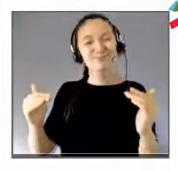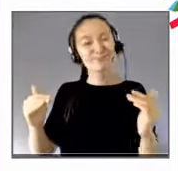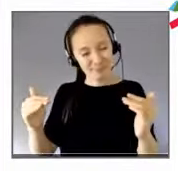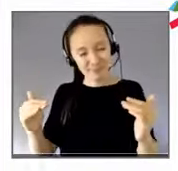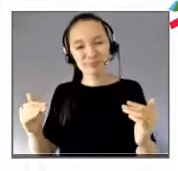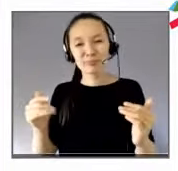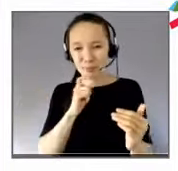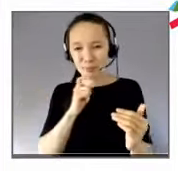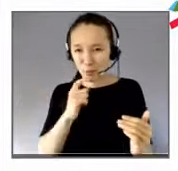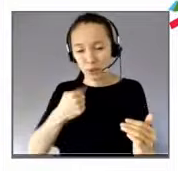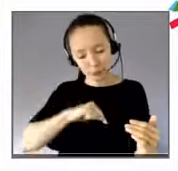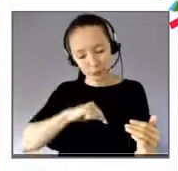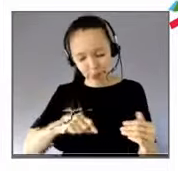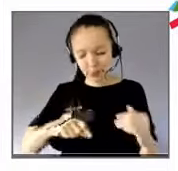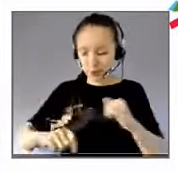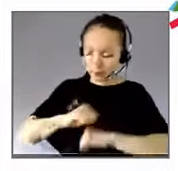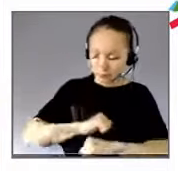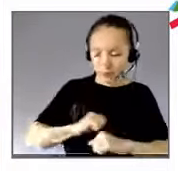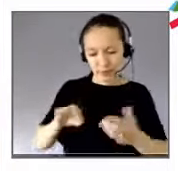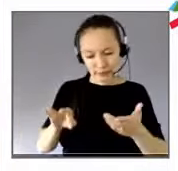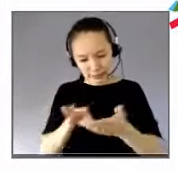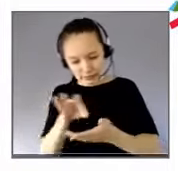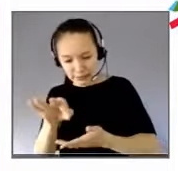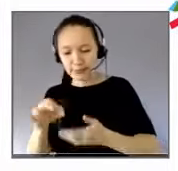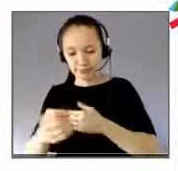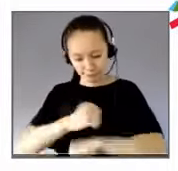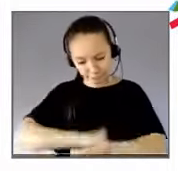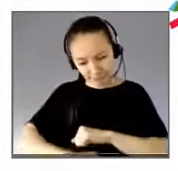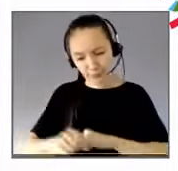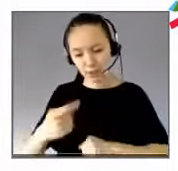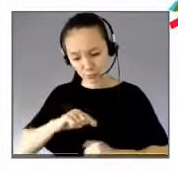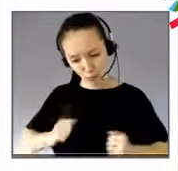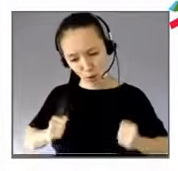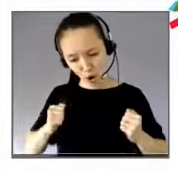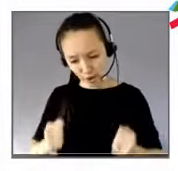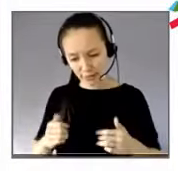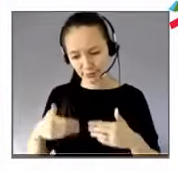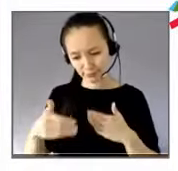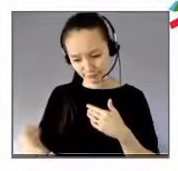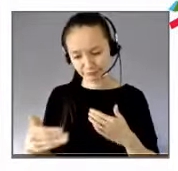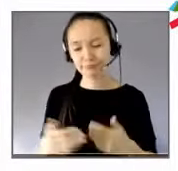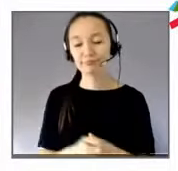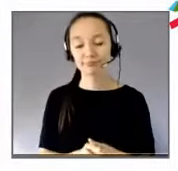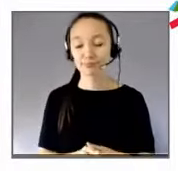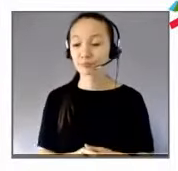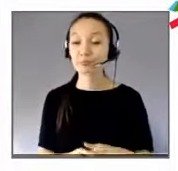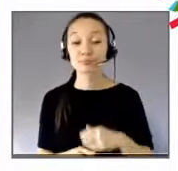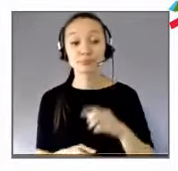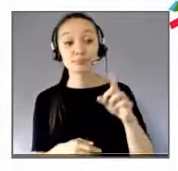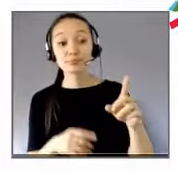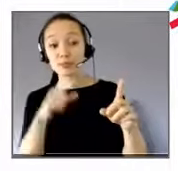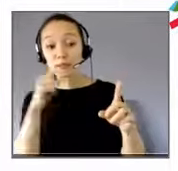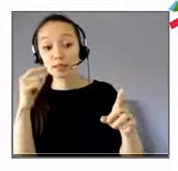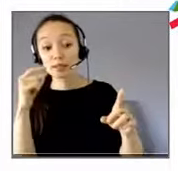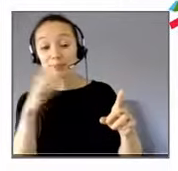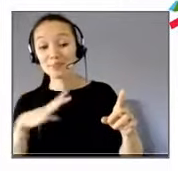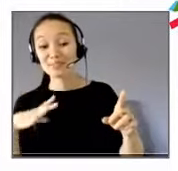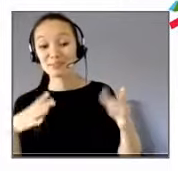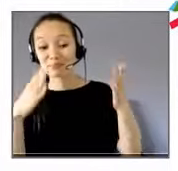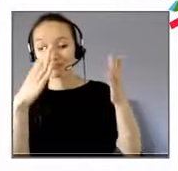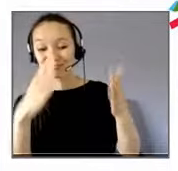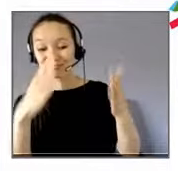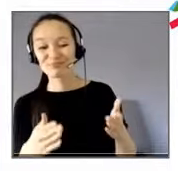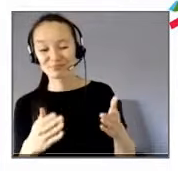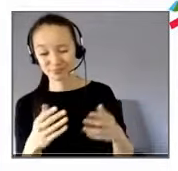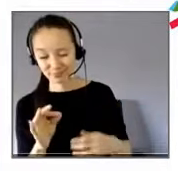et on est en train de s'engager là-dessus. Alors, juste, Judas Unes, puisque vous aviez visiblement quelque chose à dire autour de… Vous voyez réagir autour de